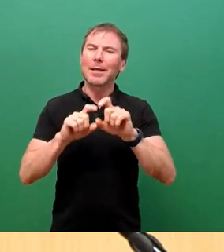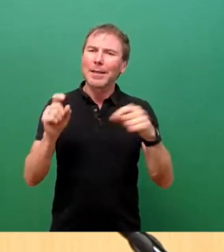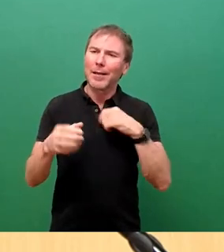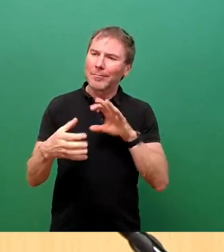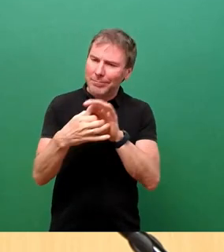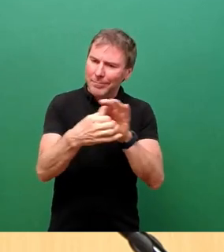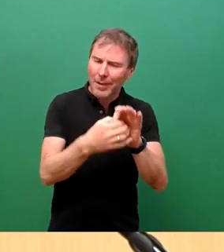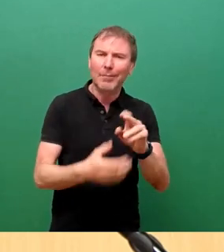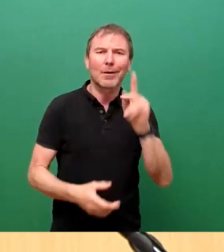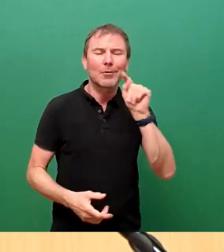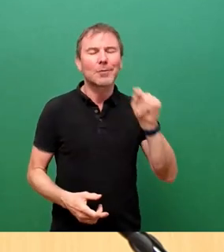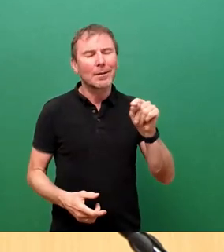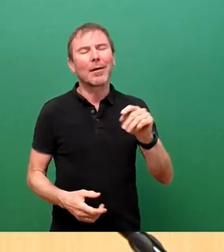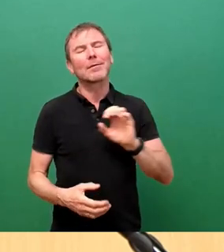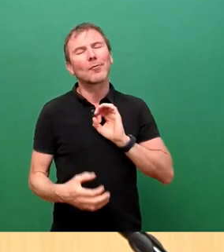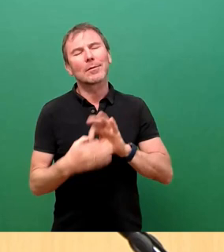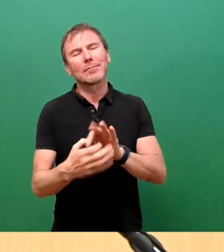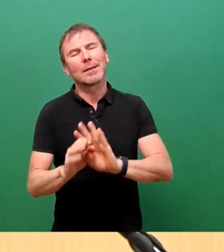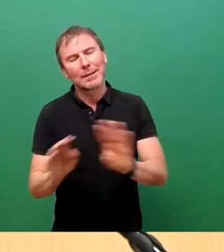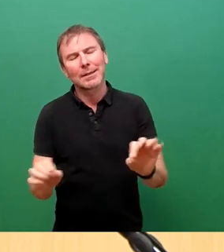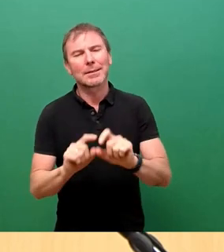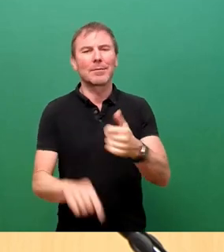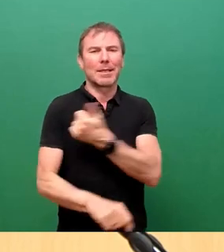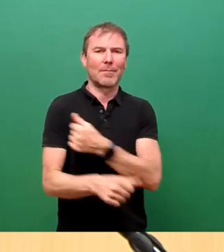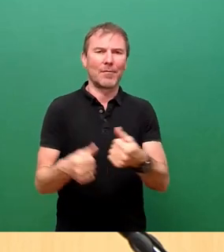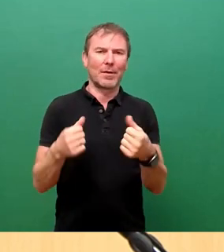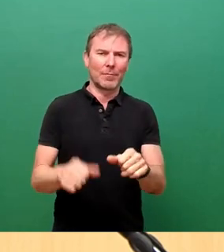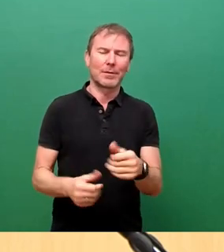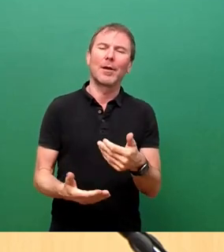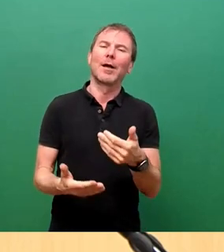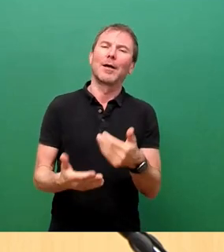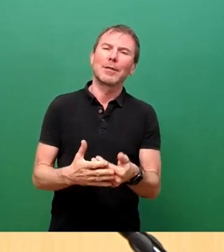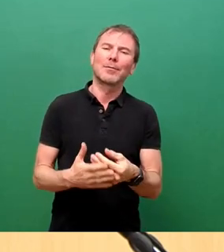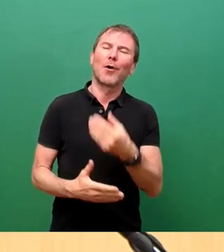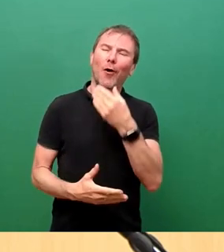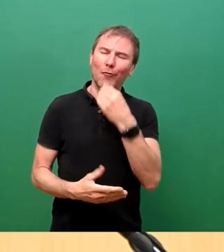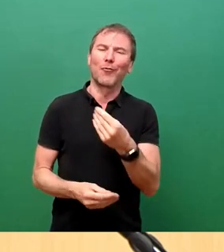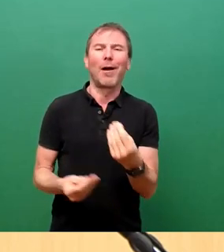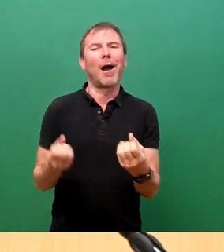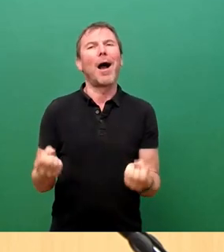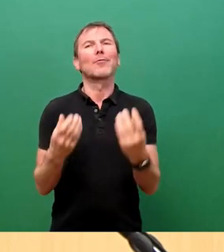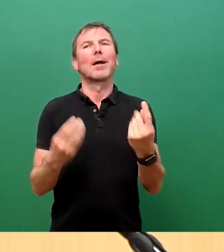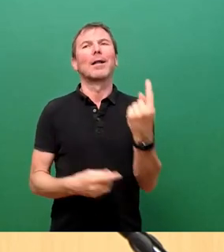nicht. Insofern eignet sich das Thema natürlich hervorragend für eine aktuelle Debatte der AfD.